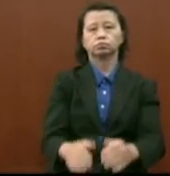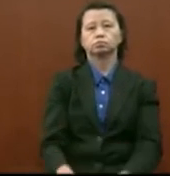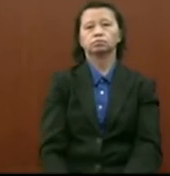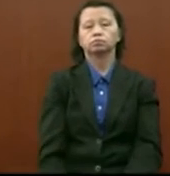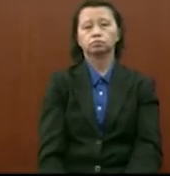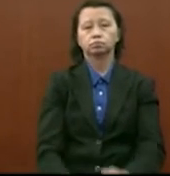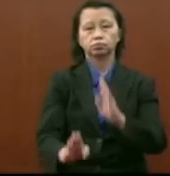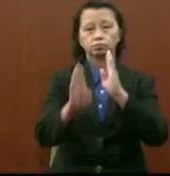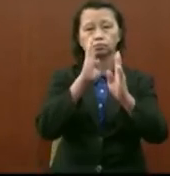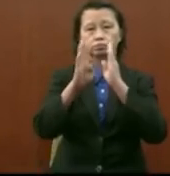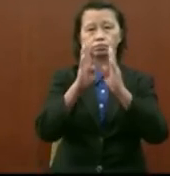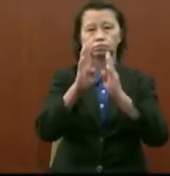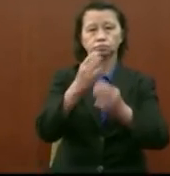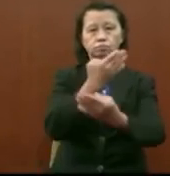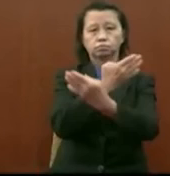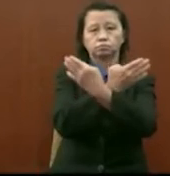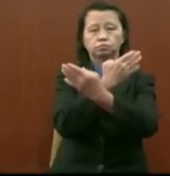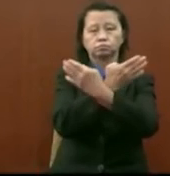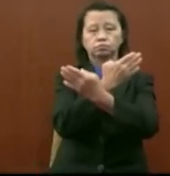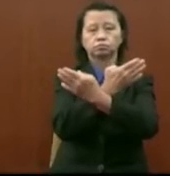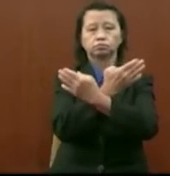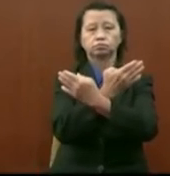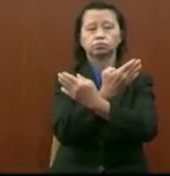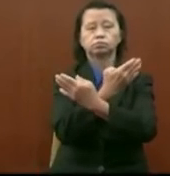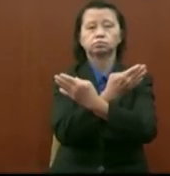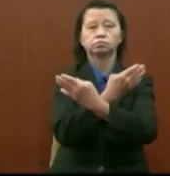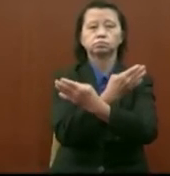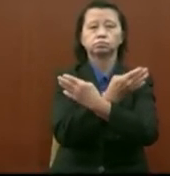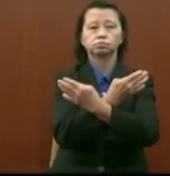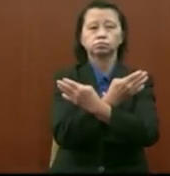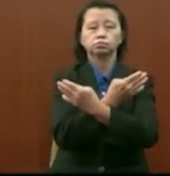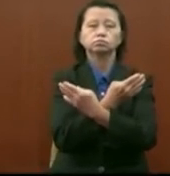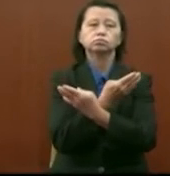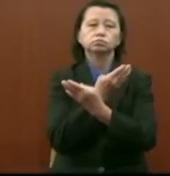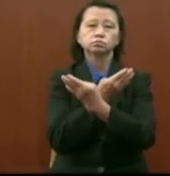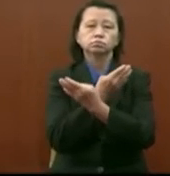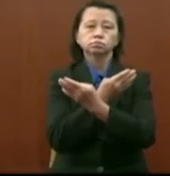perbahasan banting yang